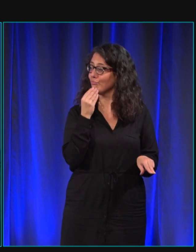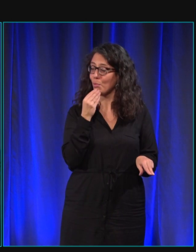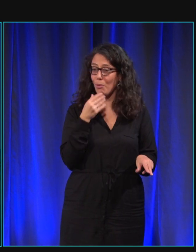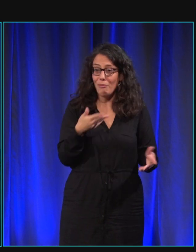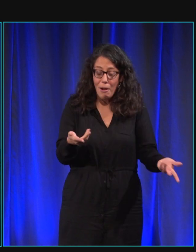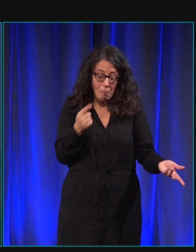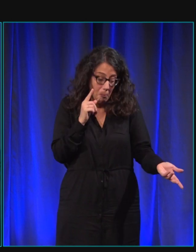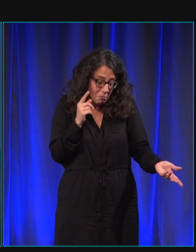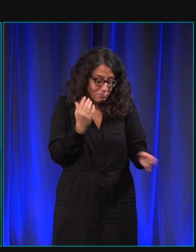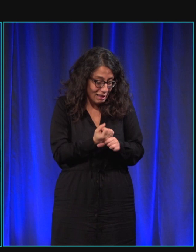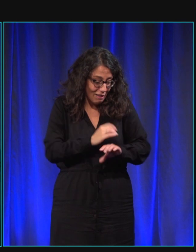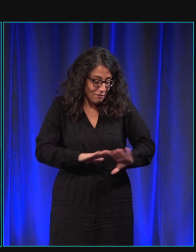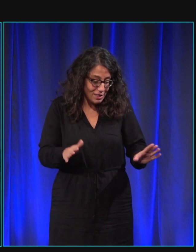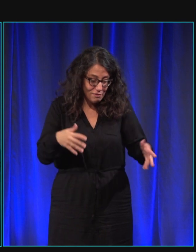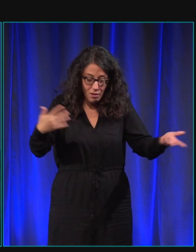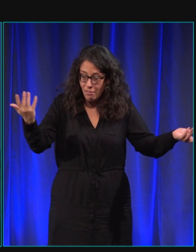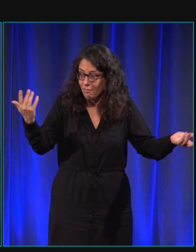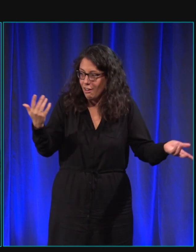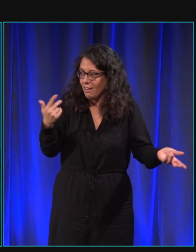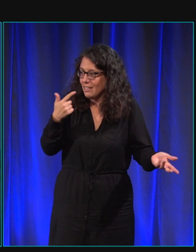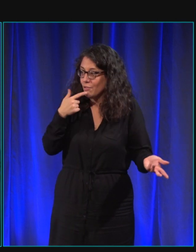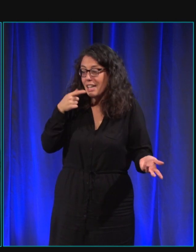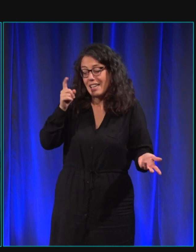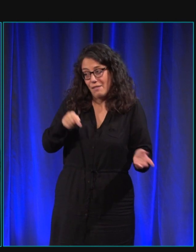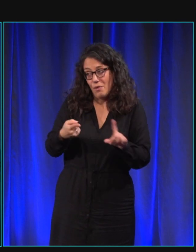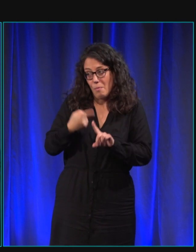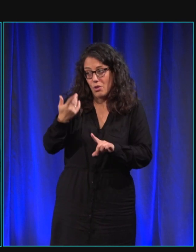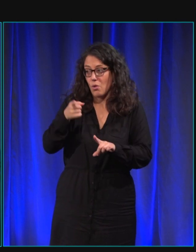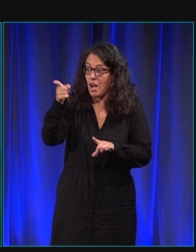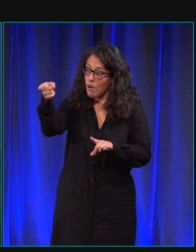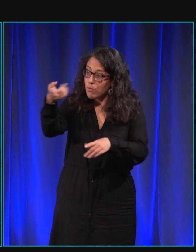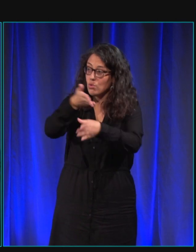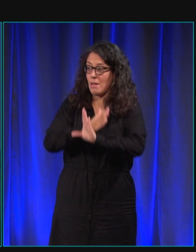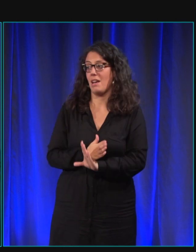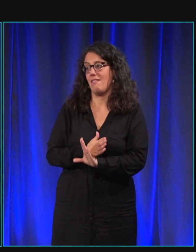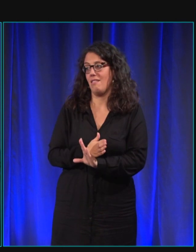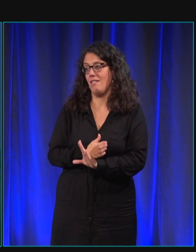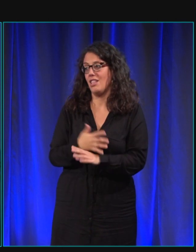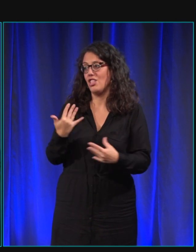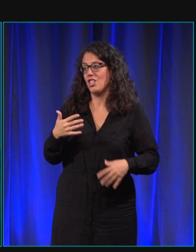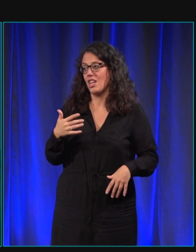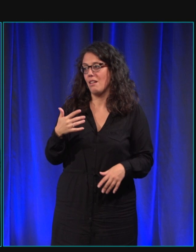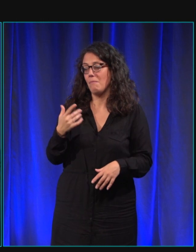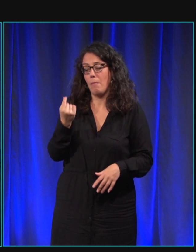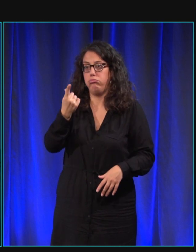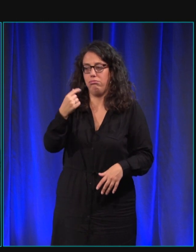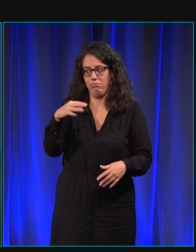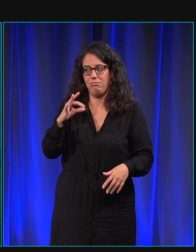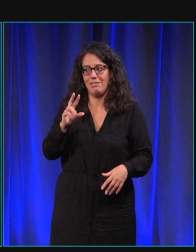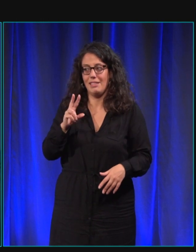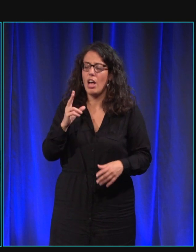et je pense que c'est un tout il faut que vous vous soyez prête quand ça sera vous avez encore le temps mais ça passe très vite en fin de compte c'est vrai